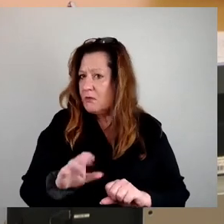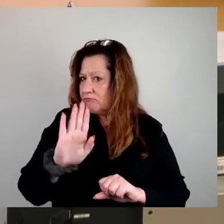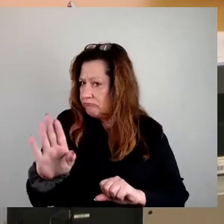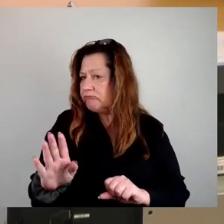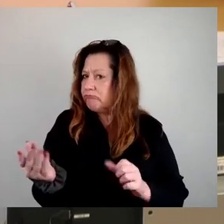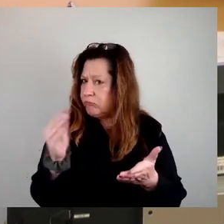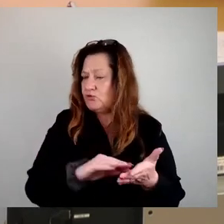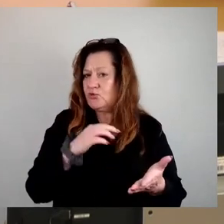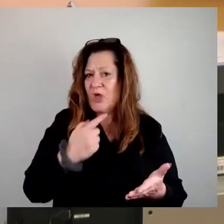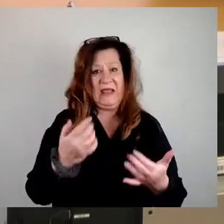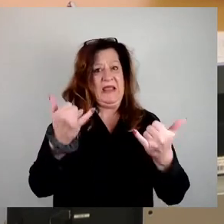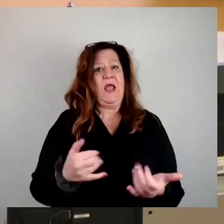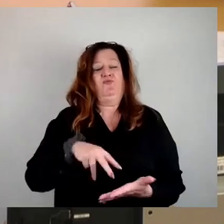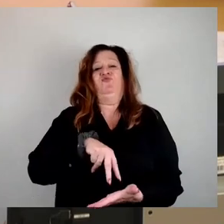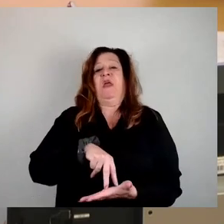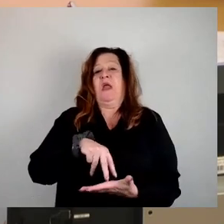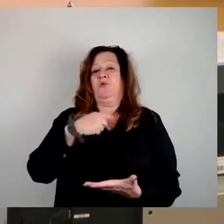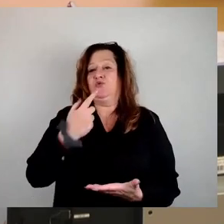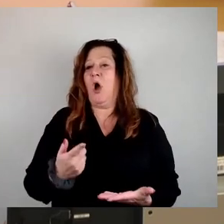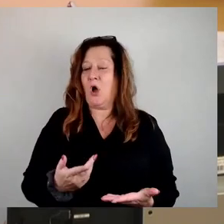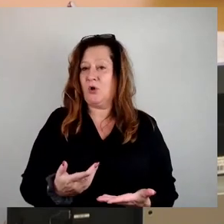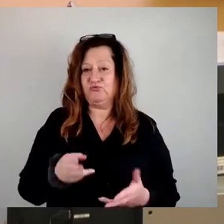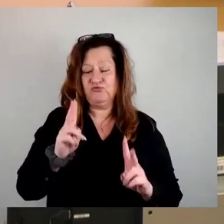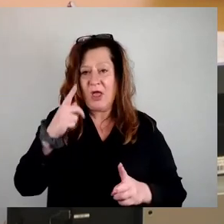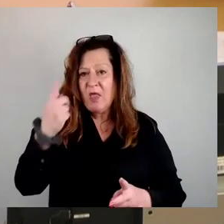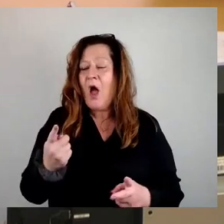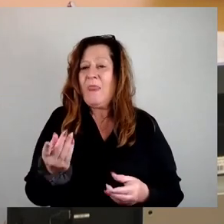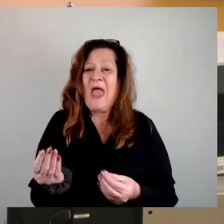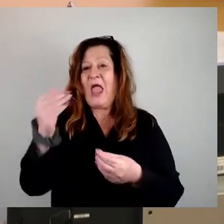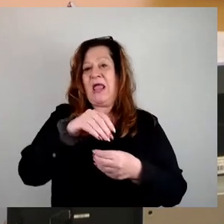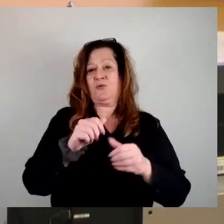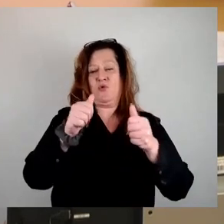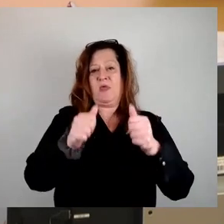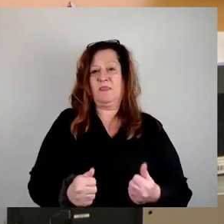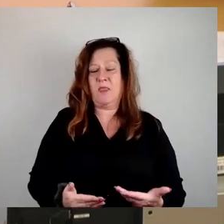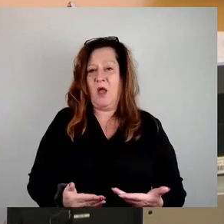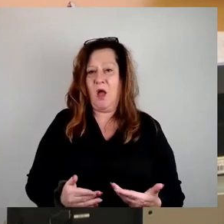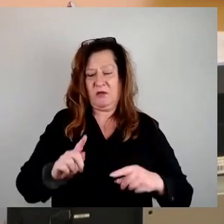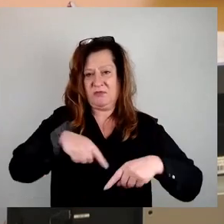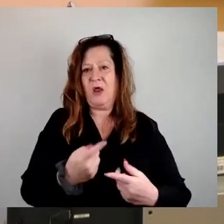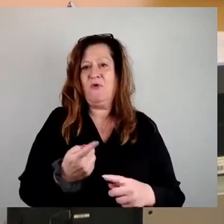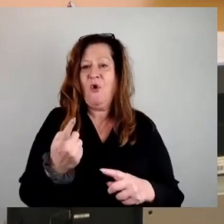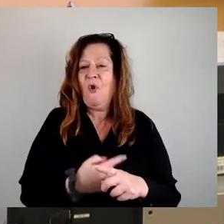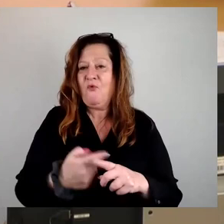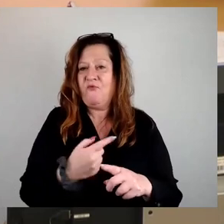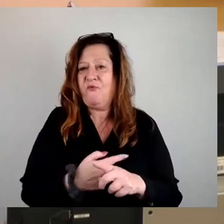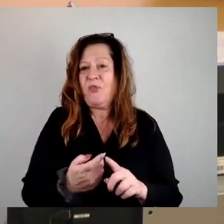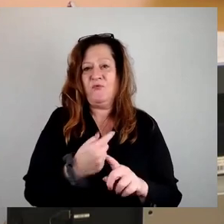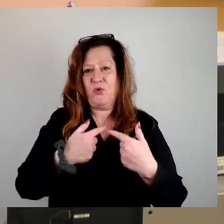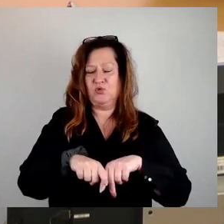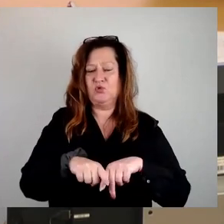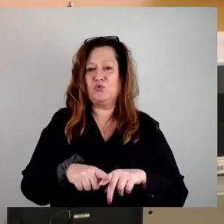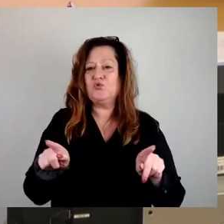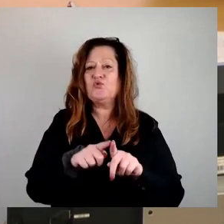stellen sich jetzt hier in den Stadtrat, kommen mit so einem Ergänzungsantrag und erfordern sozusagen von uns die Zustimmung. Ich sage Ihnen, und das habe ich auch so